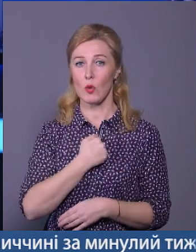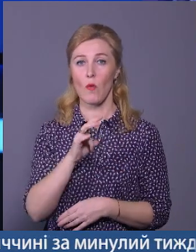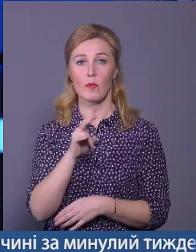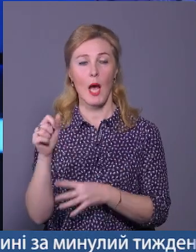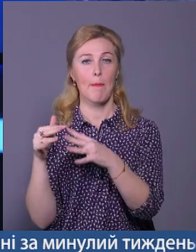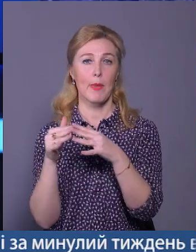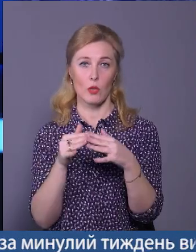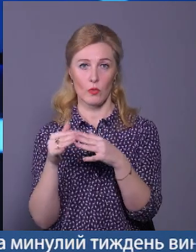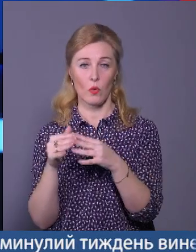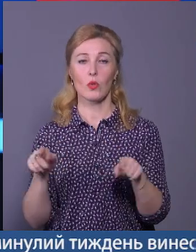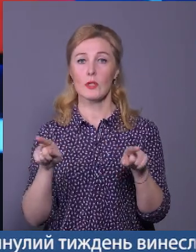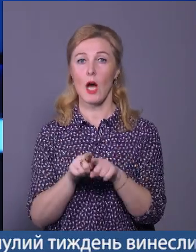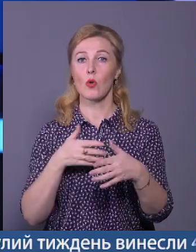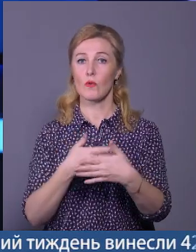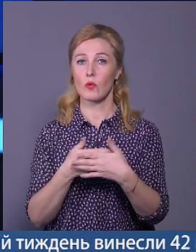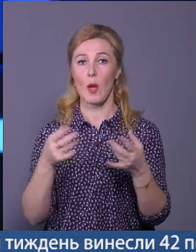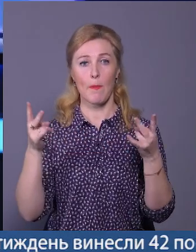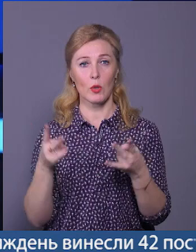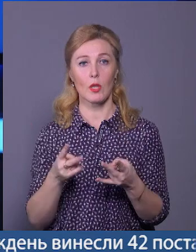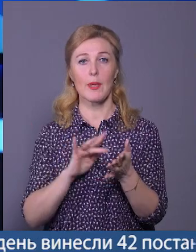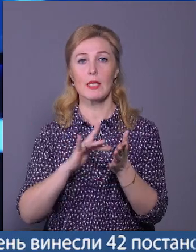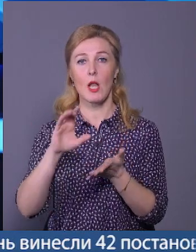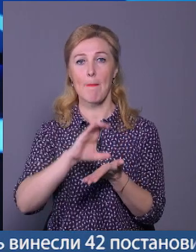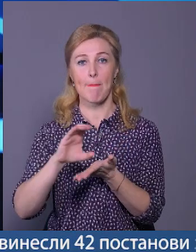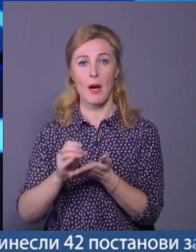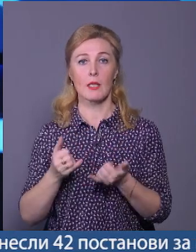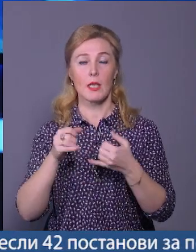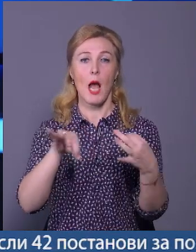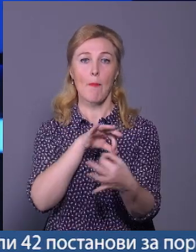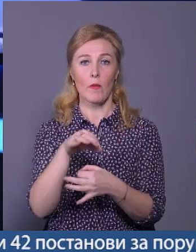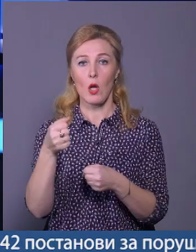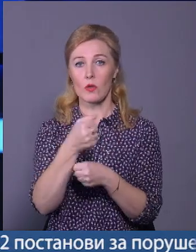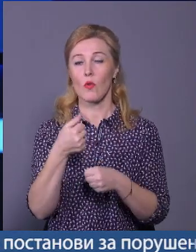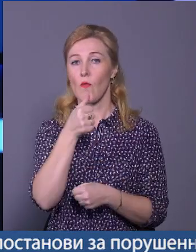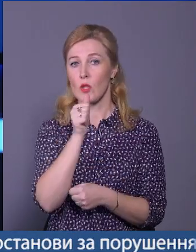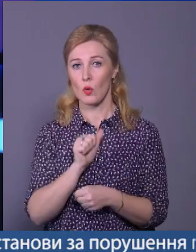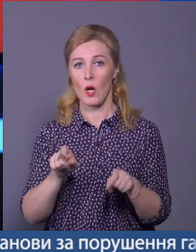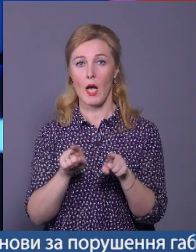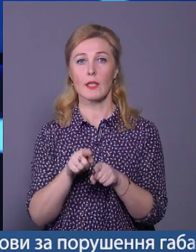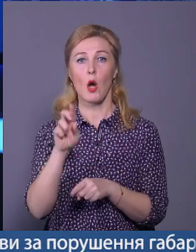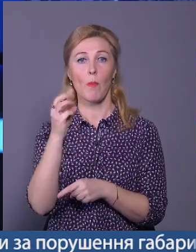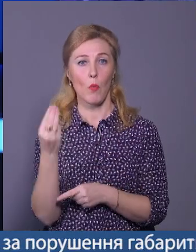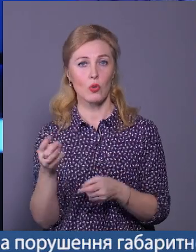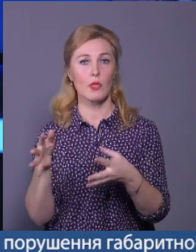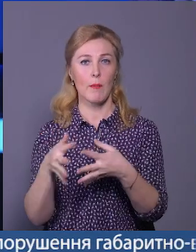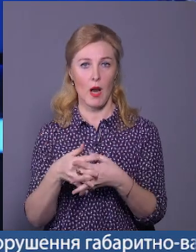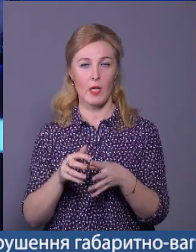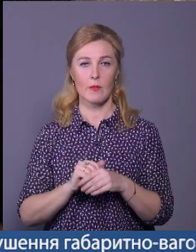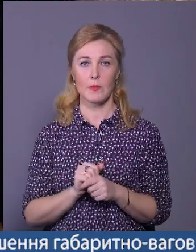на передову. Також волонтерам потрібні скляні банки для повидла, консервованої квасолі та борщової заправки.